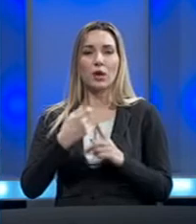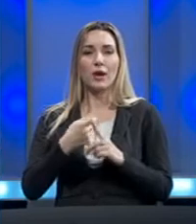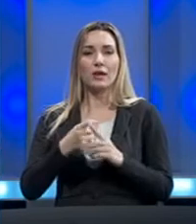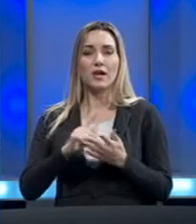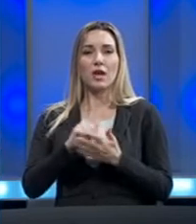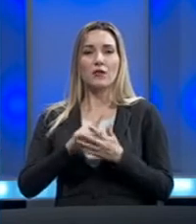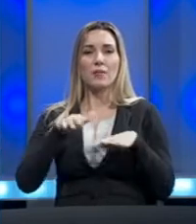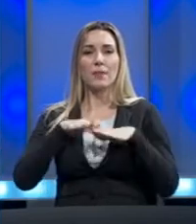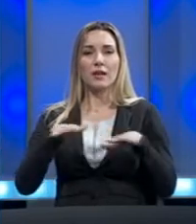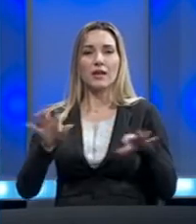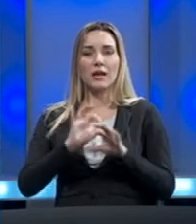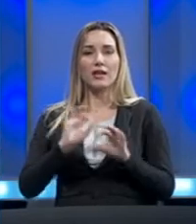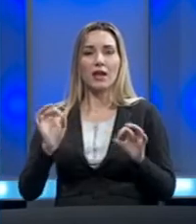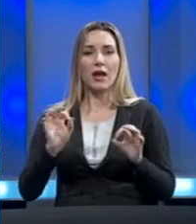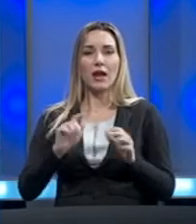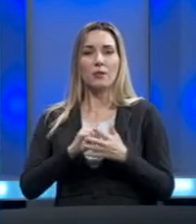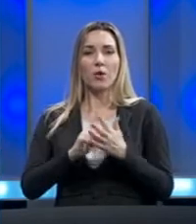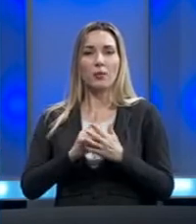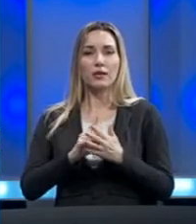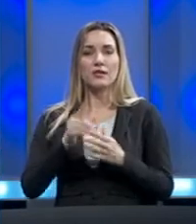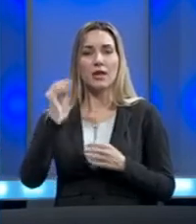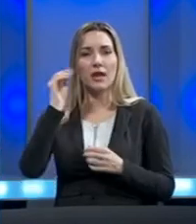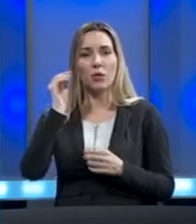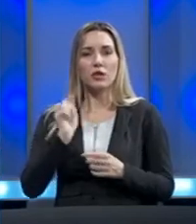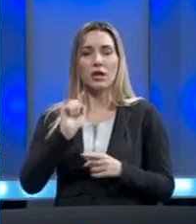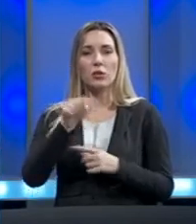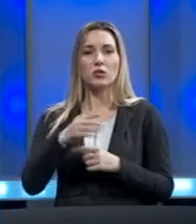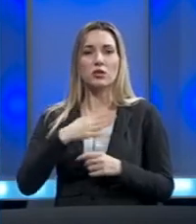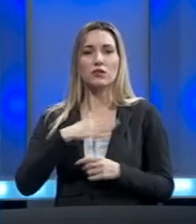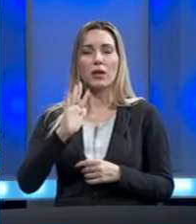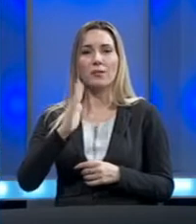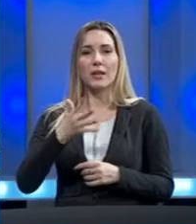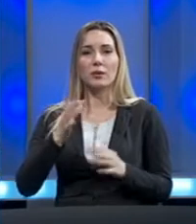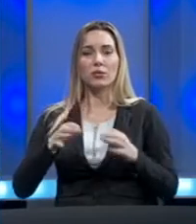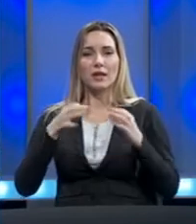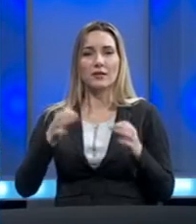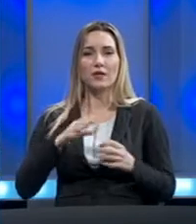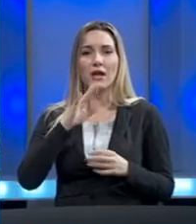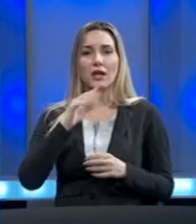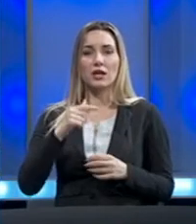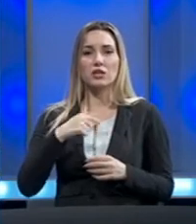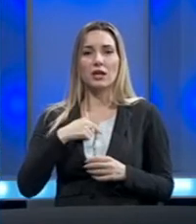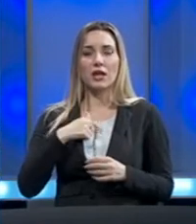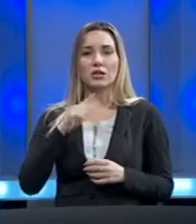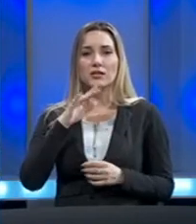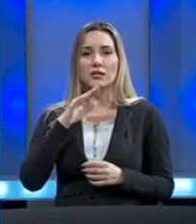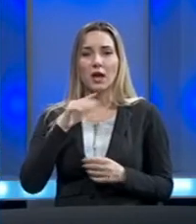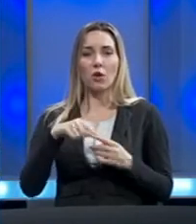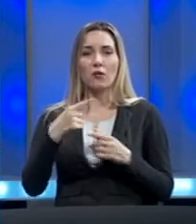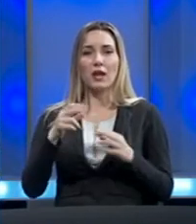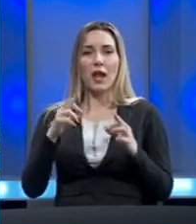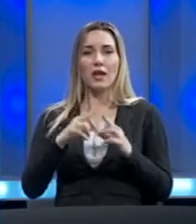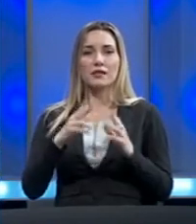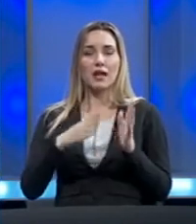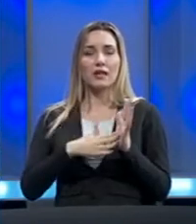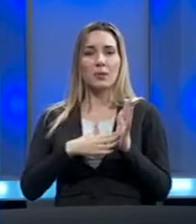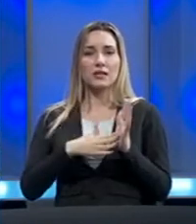U vrijeme pandemije je idealan moment za neostvarene kvazi naučnike da dođu do svojih pet minuta slave, kaže naš naredni sagovornik Aleksandar